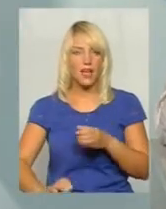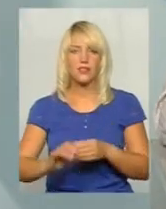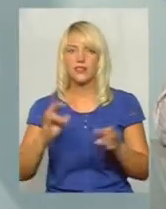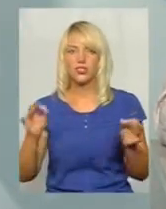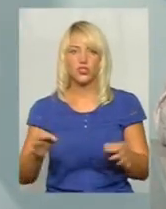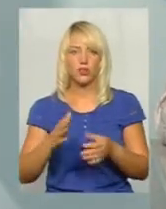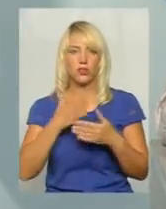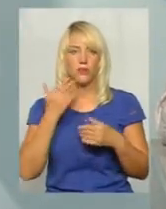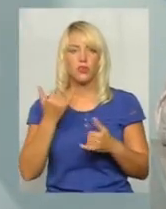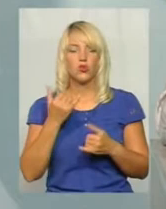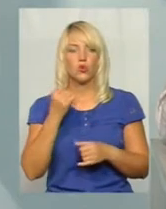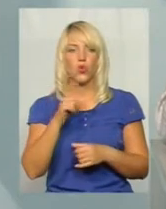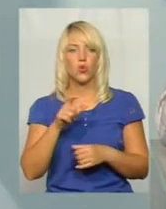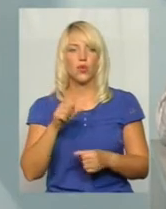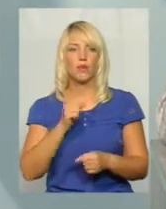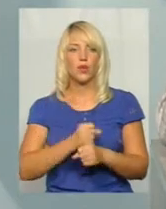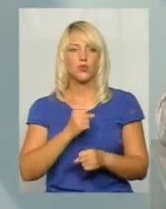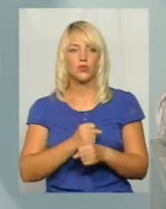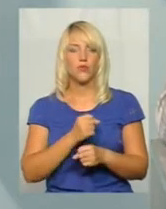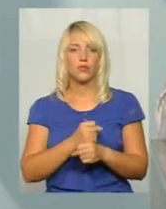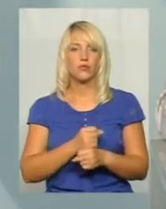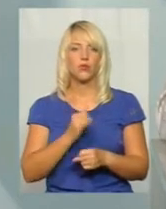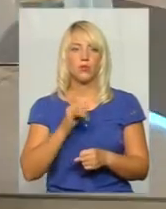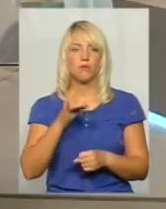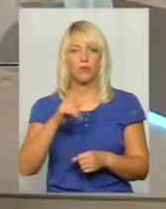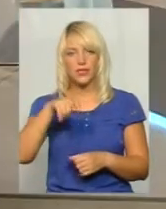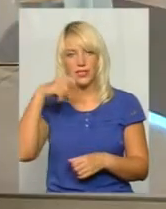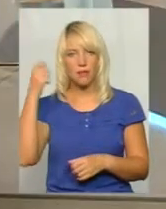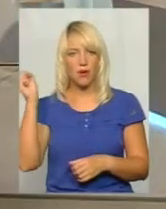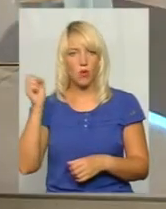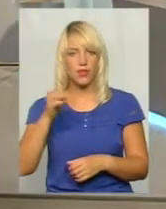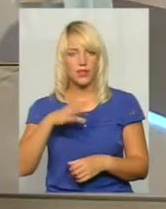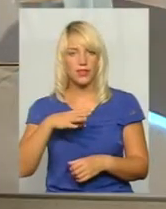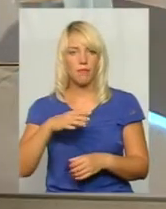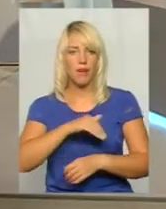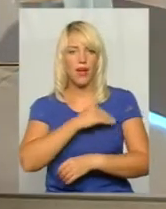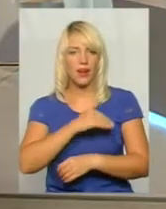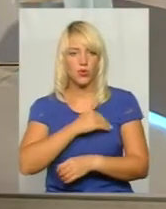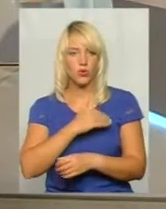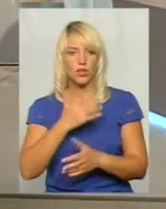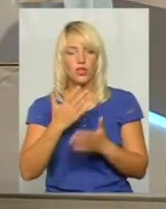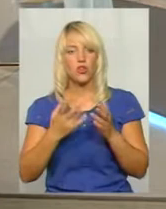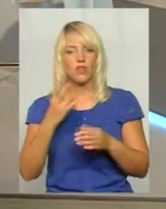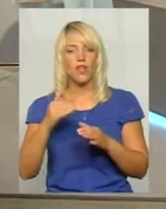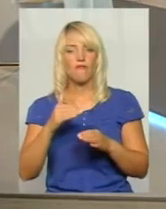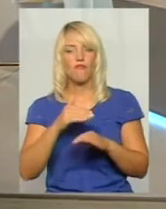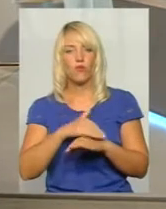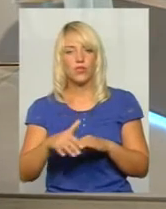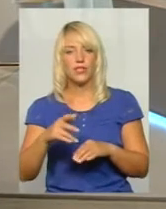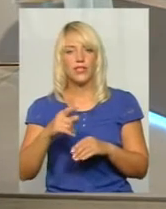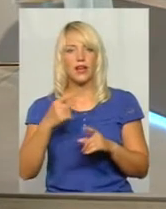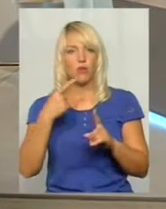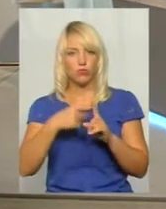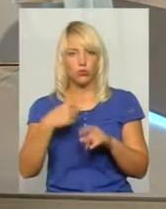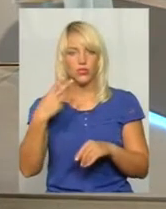нічого. Люди сьогодні працюватимуть при спекотній температурі, якщо ще на вулицях вона 30 градусів, то